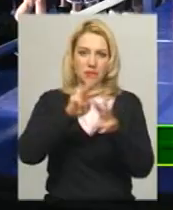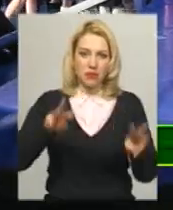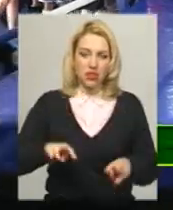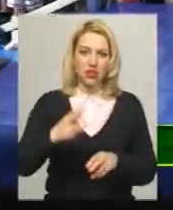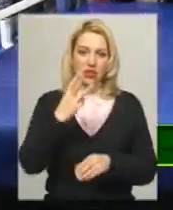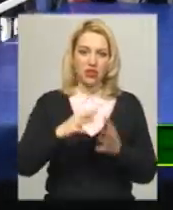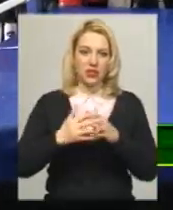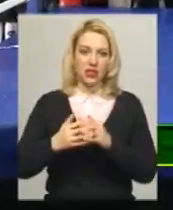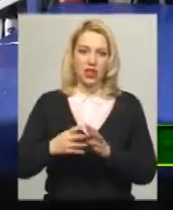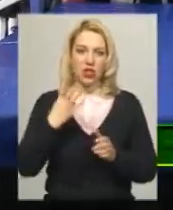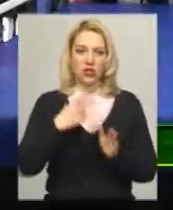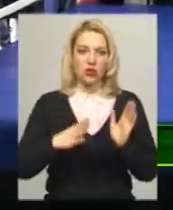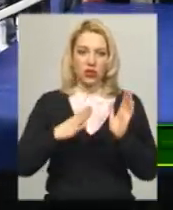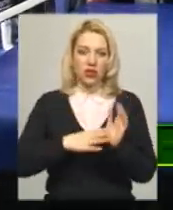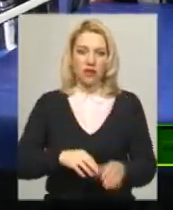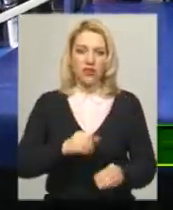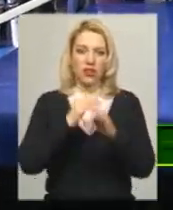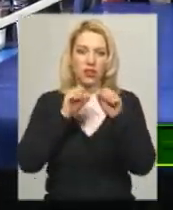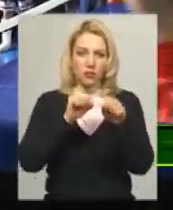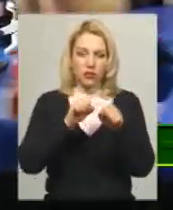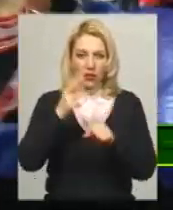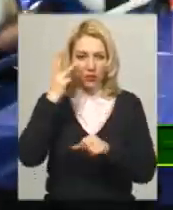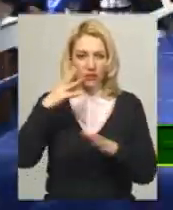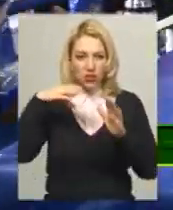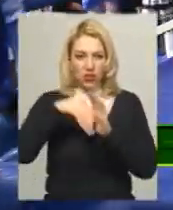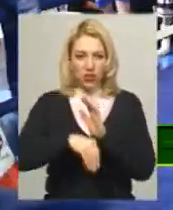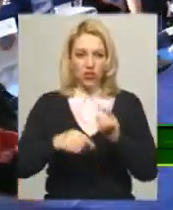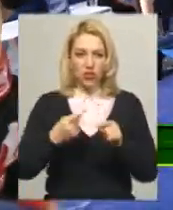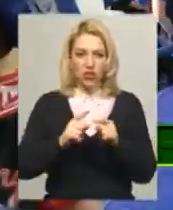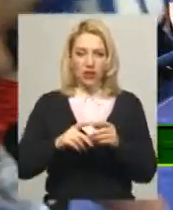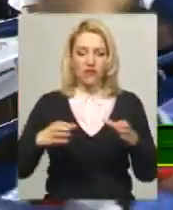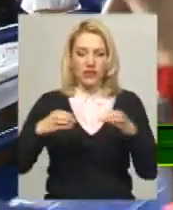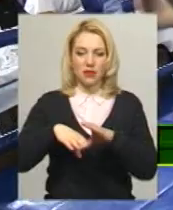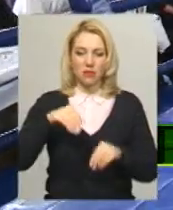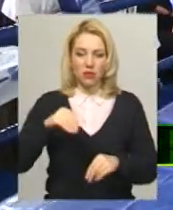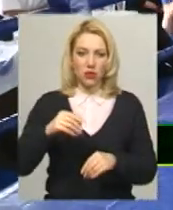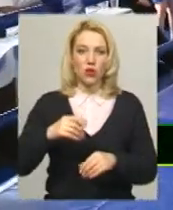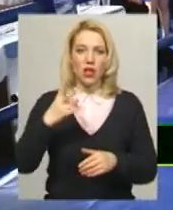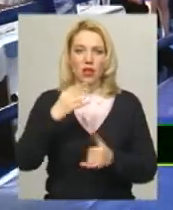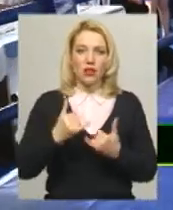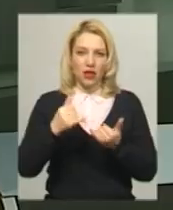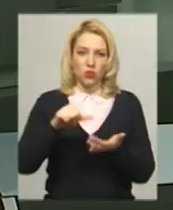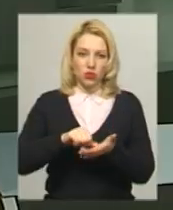49 кікбоксерів Хмельниччини увійшли до складу збірної команди області на участь у чемпіонаті України.